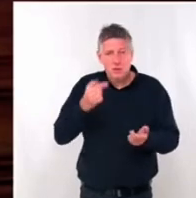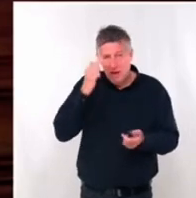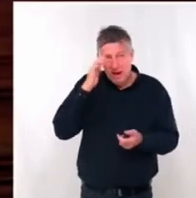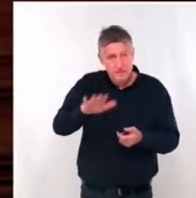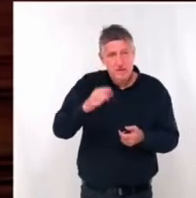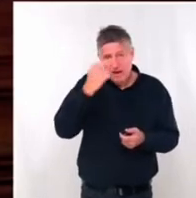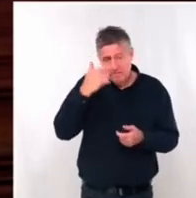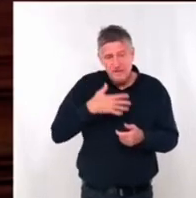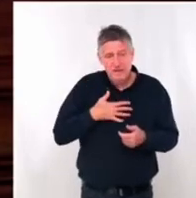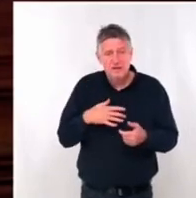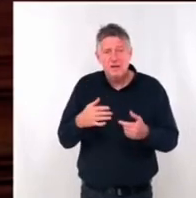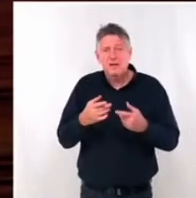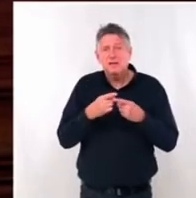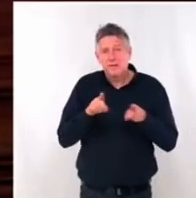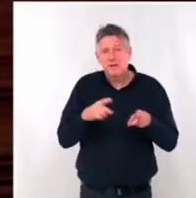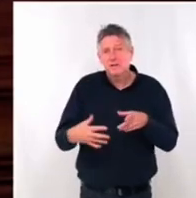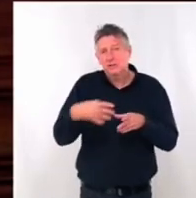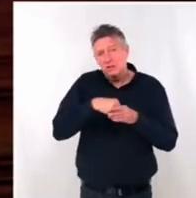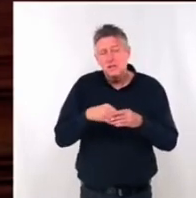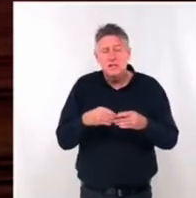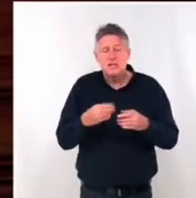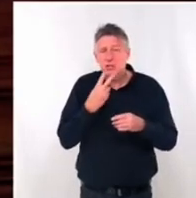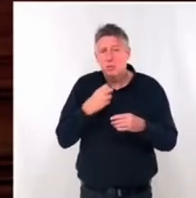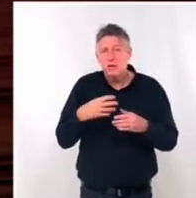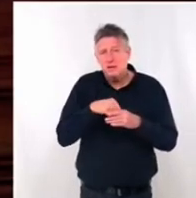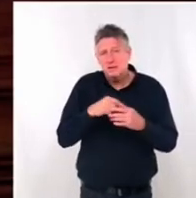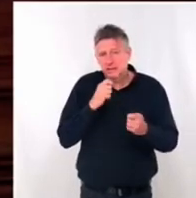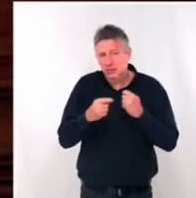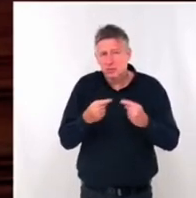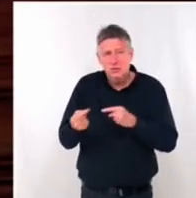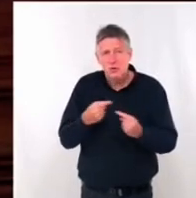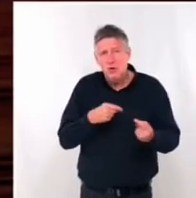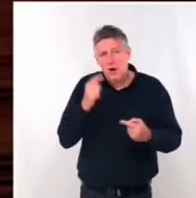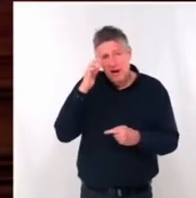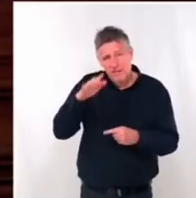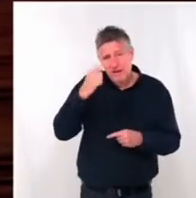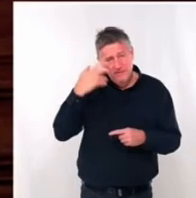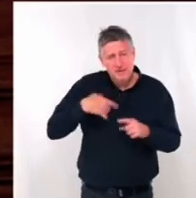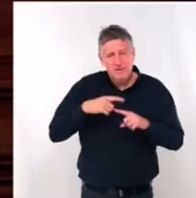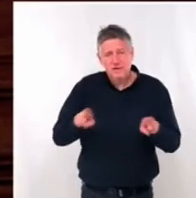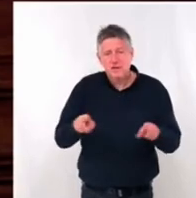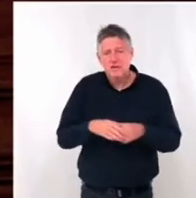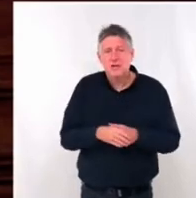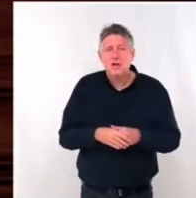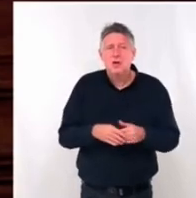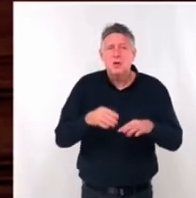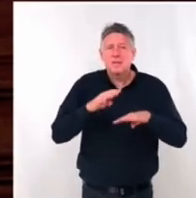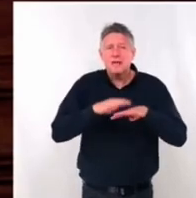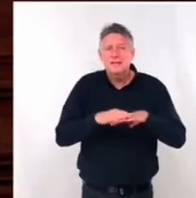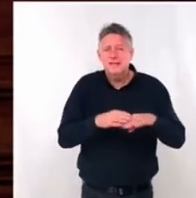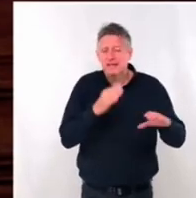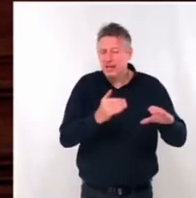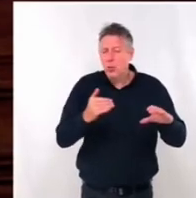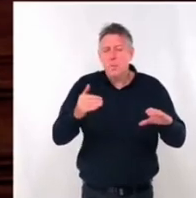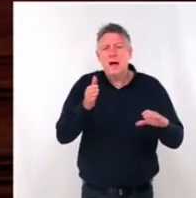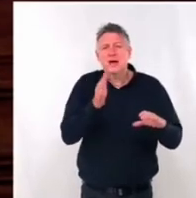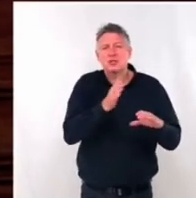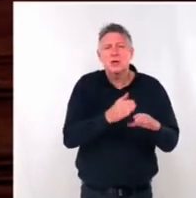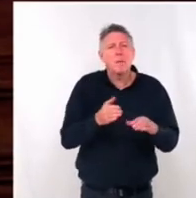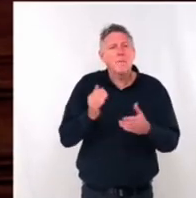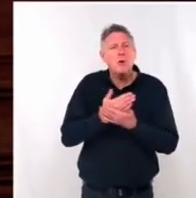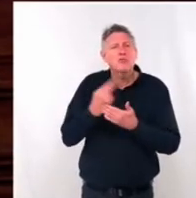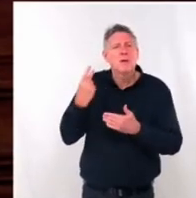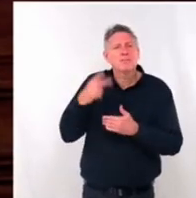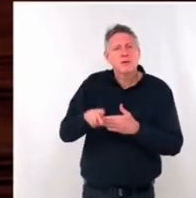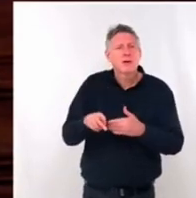de la participation citoyenne. Et je rappelle que vous avez abandonné le redécoupage des quartiers qui faisait partie de votre projet et maintenu le fil après